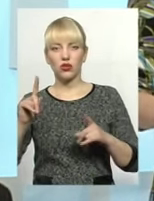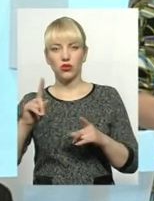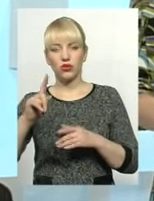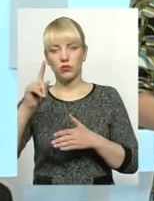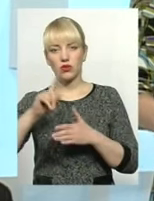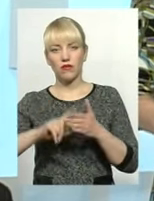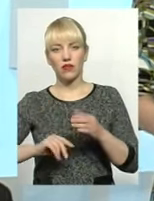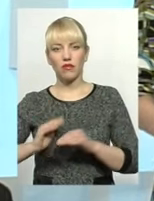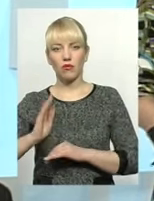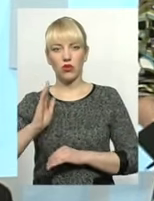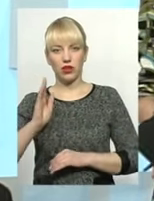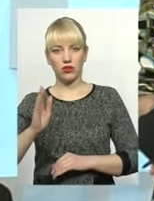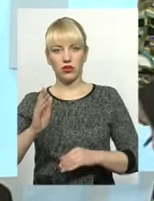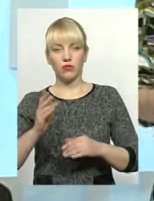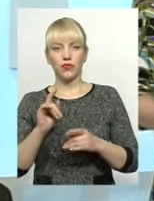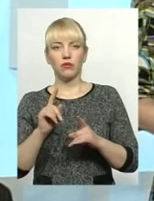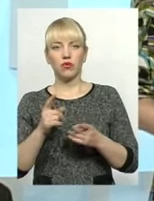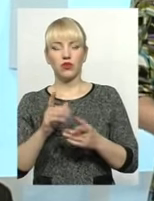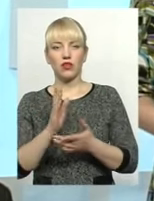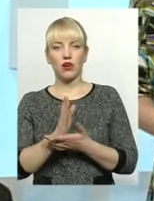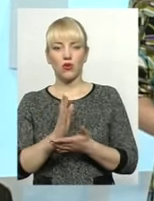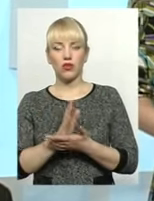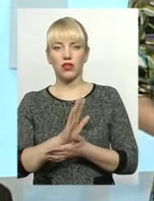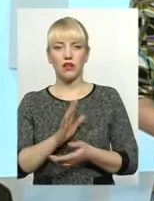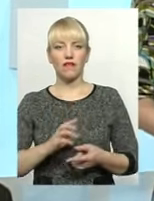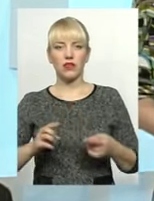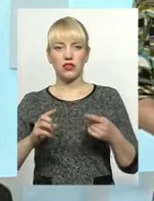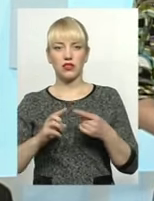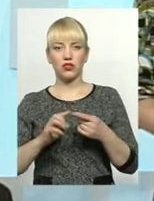Адже знаходиться в такому досить невизначеному стані.